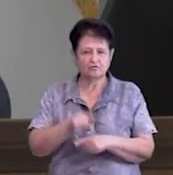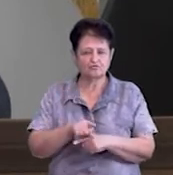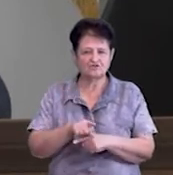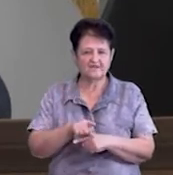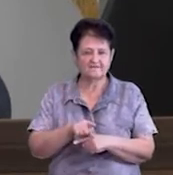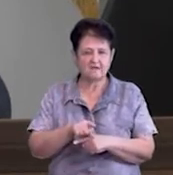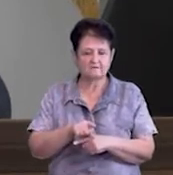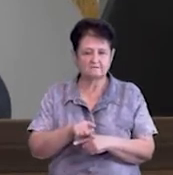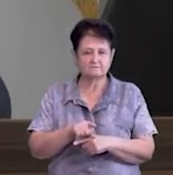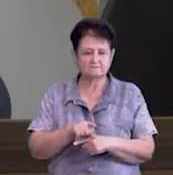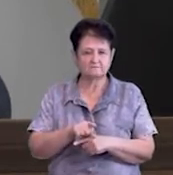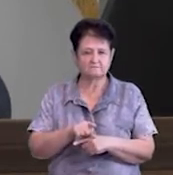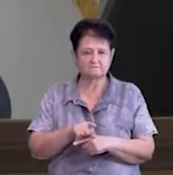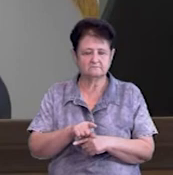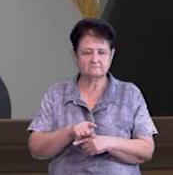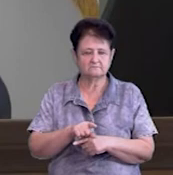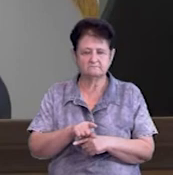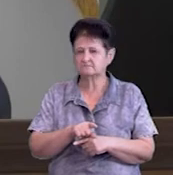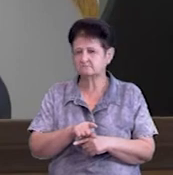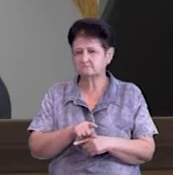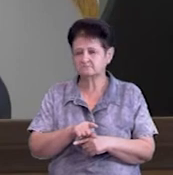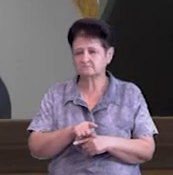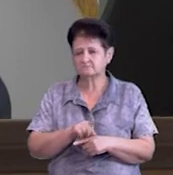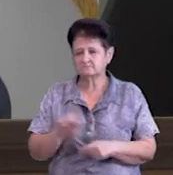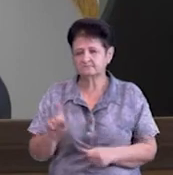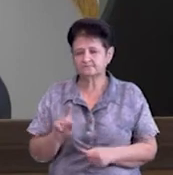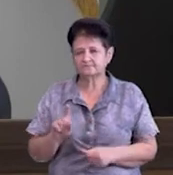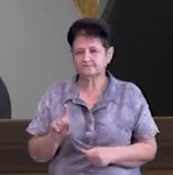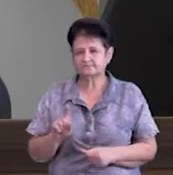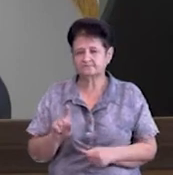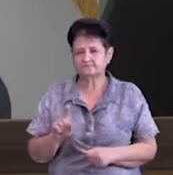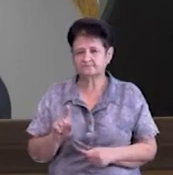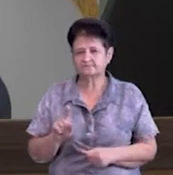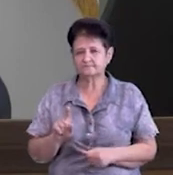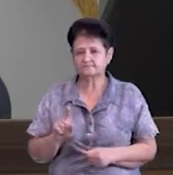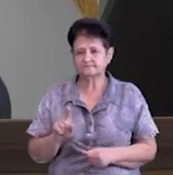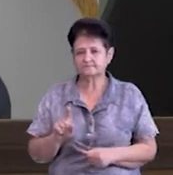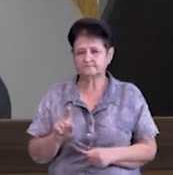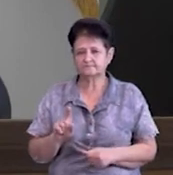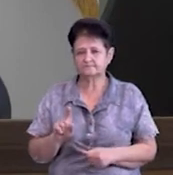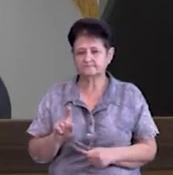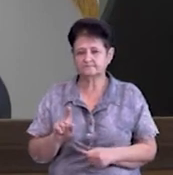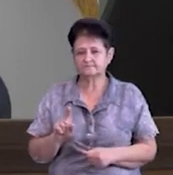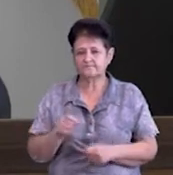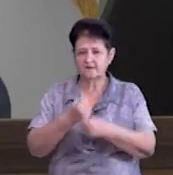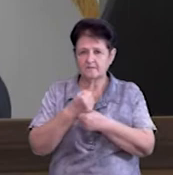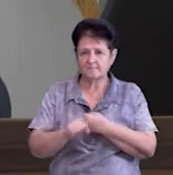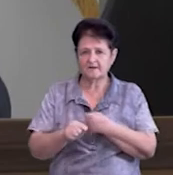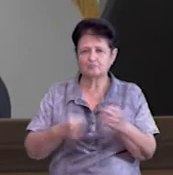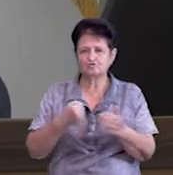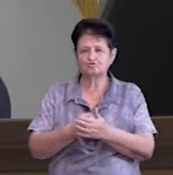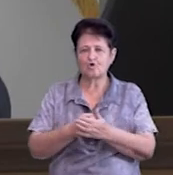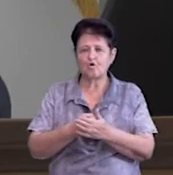Роман Сергійович, що примус до знесення,